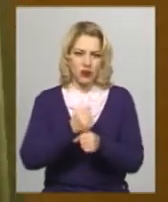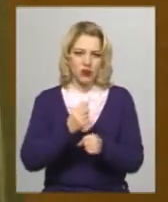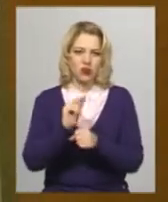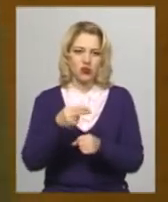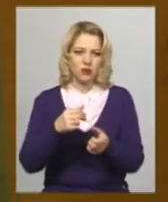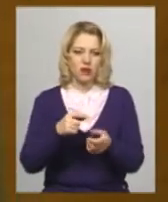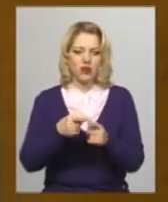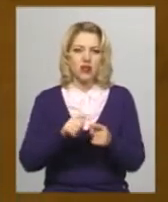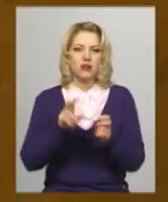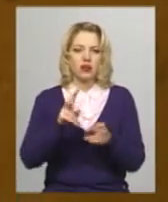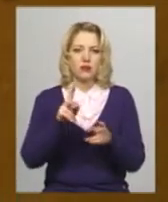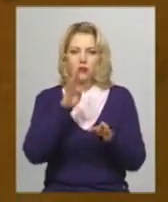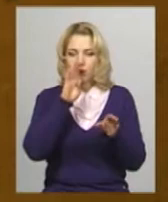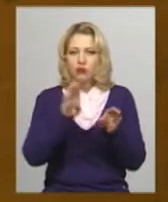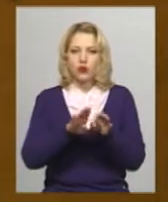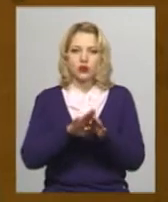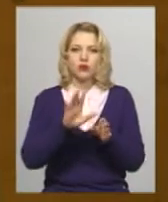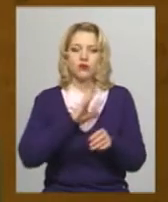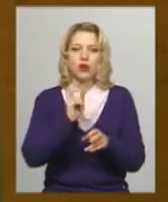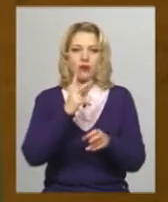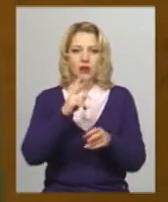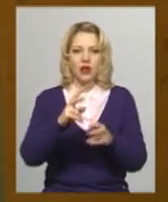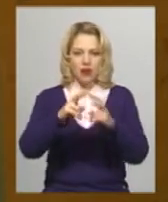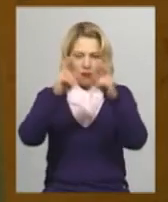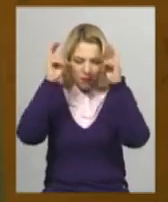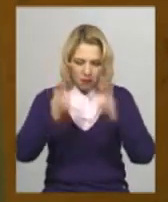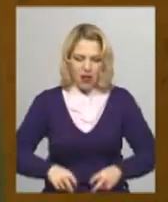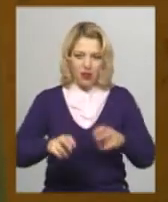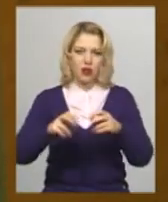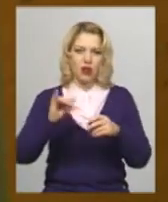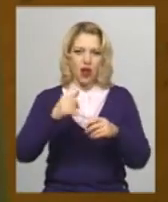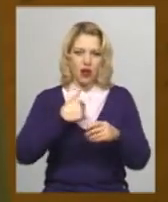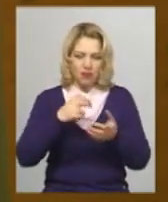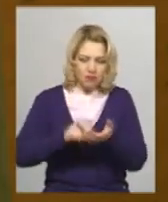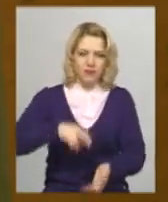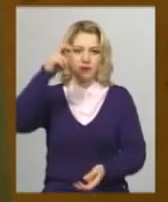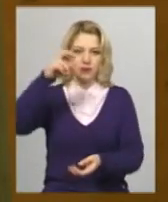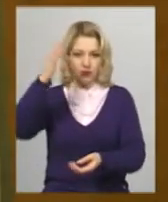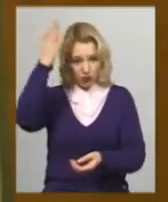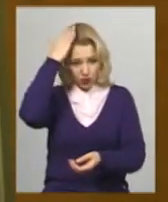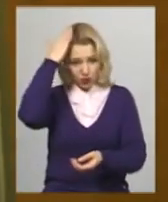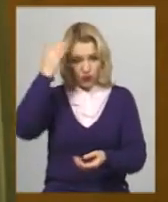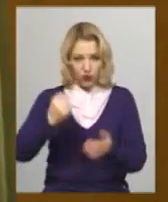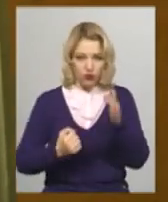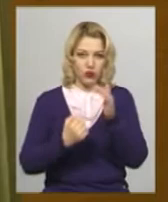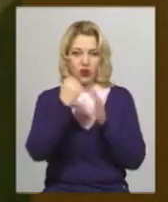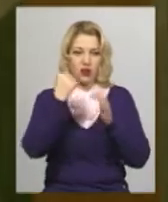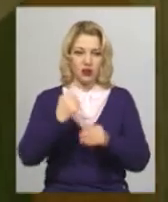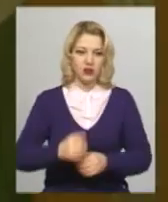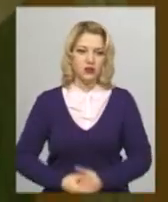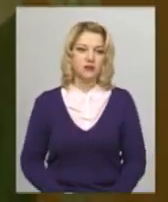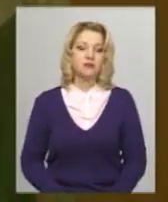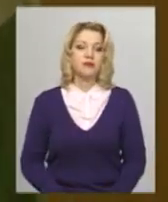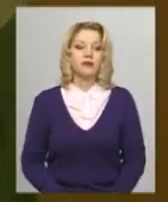зупинився так, він як падав. Він впав, а потім мене підкинуло, що він різко затормозив.